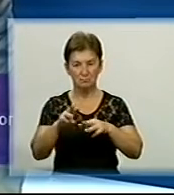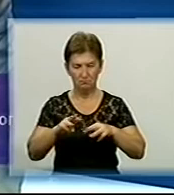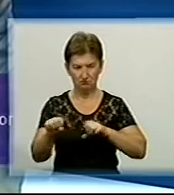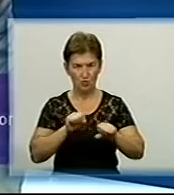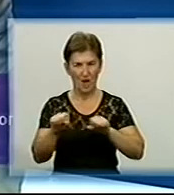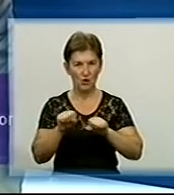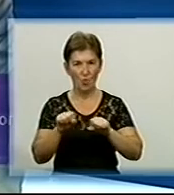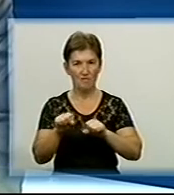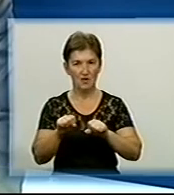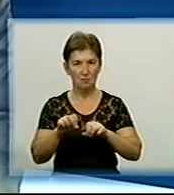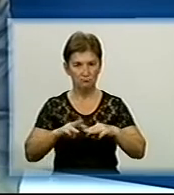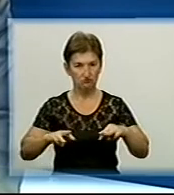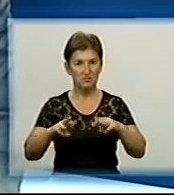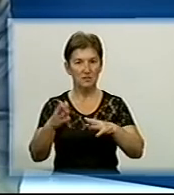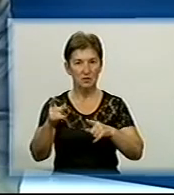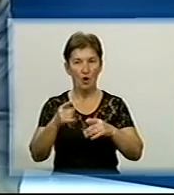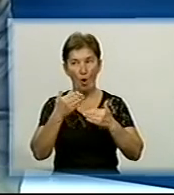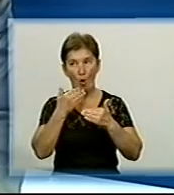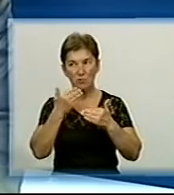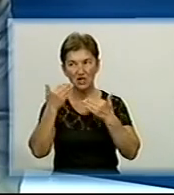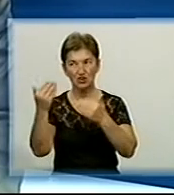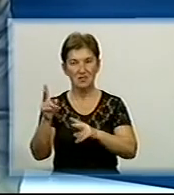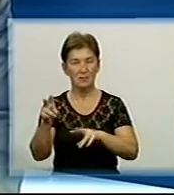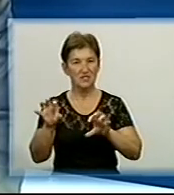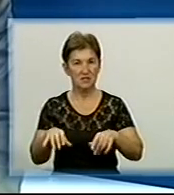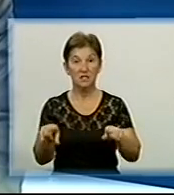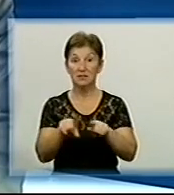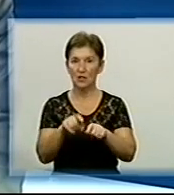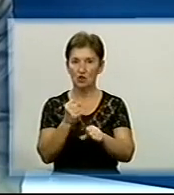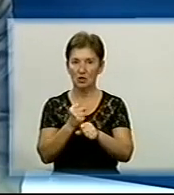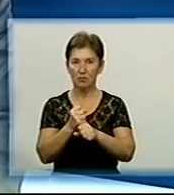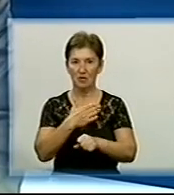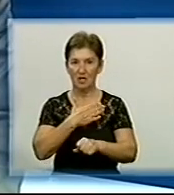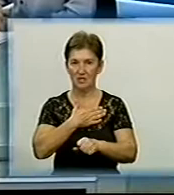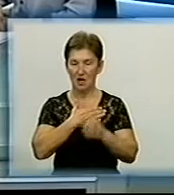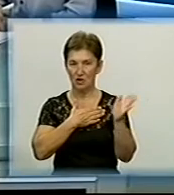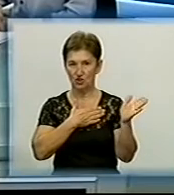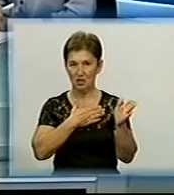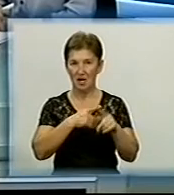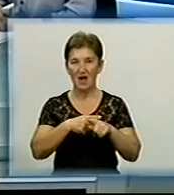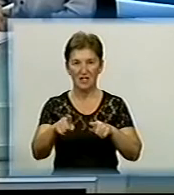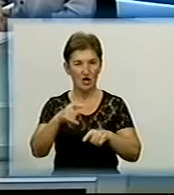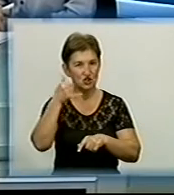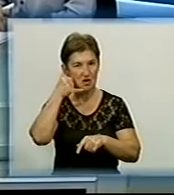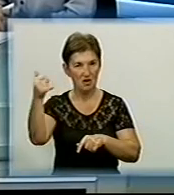обращення к президенту Також работала наша горячая лінія В прямому ефірі